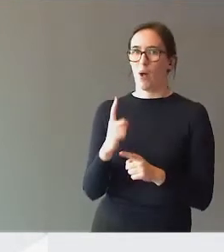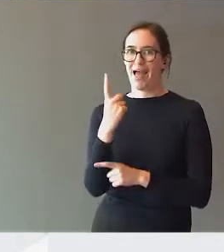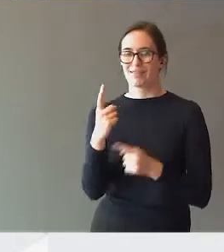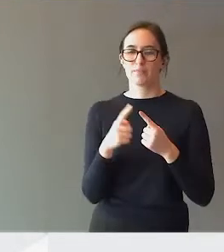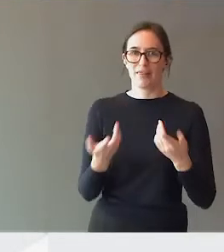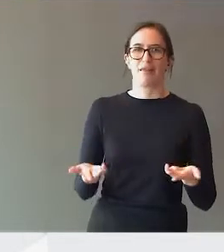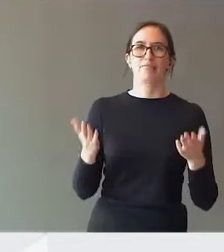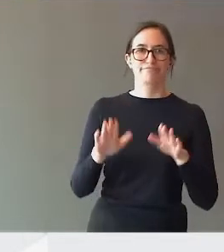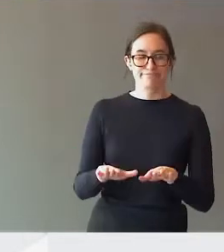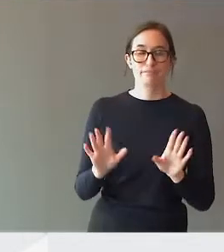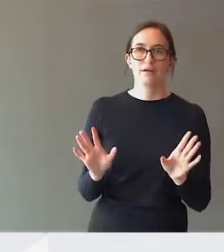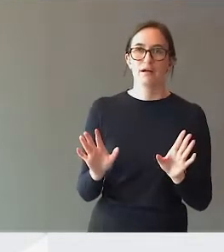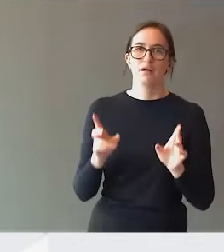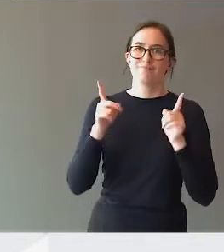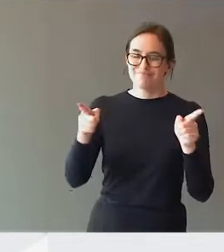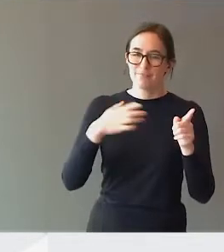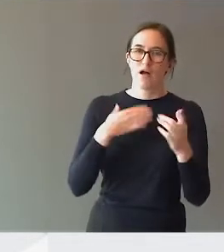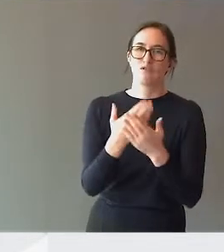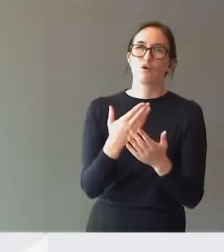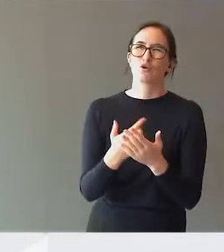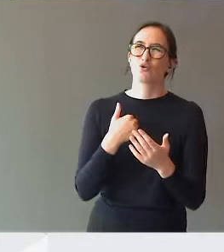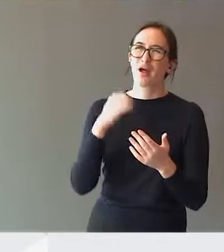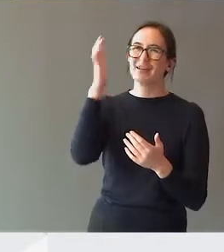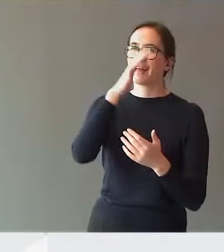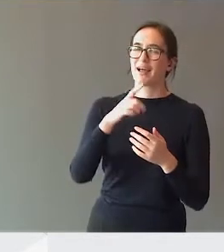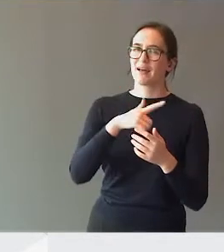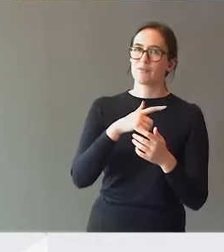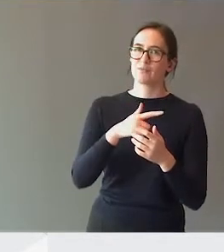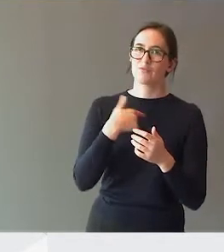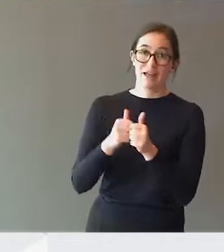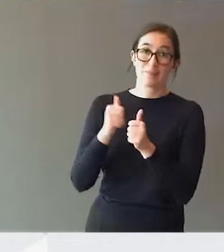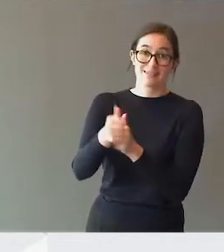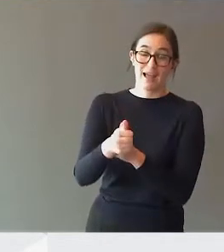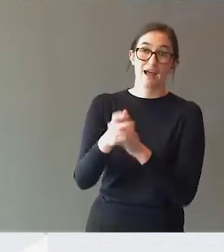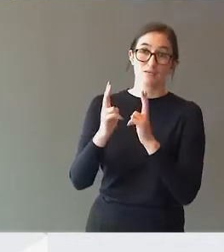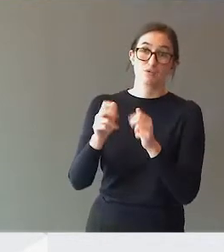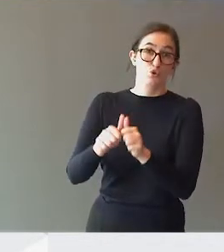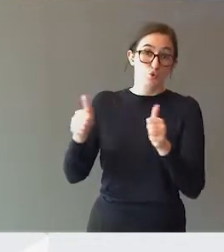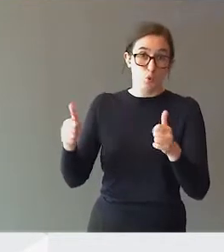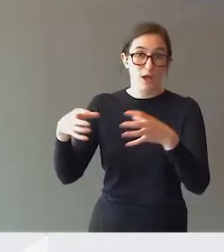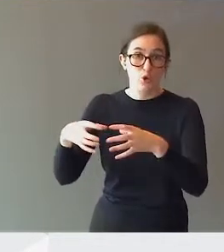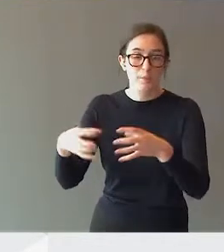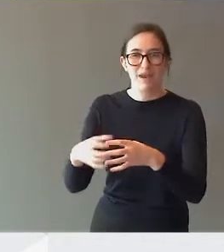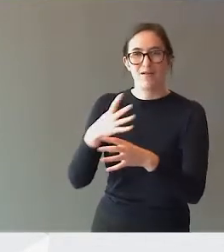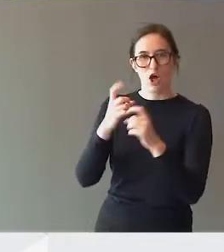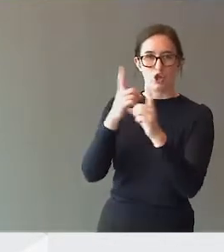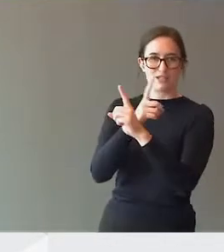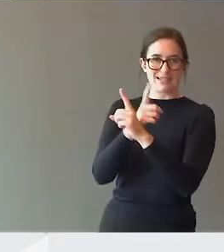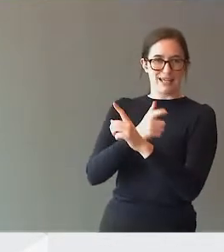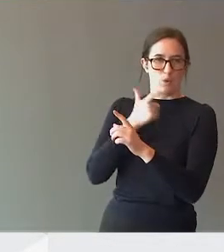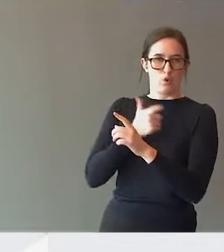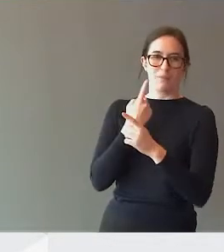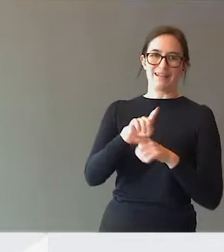Og der vil jeg si at vi representerer alt fra de store gruppene, altså dyslexi og ungdom blant annet, til de mer sjeldne